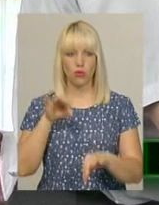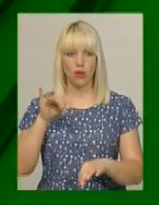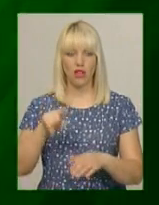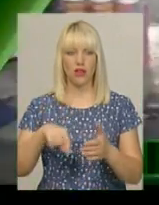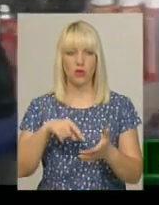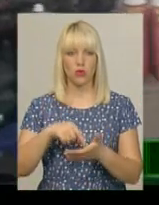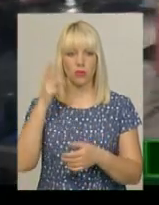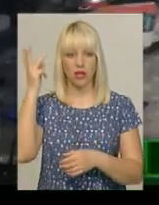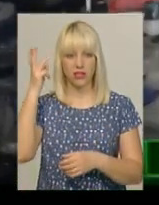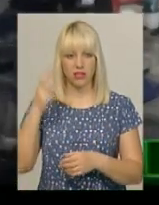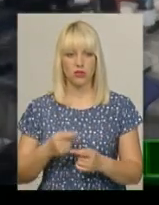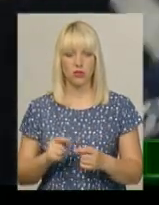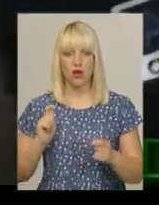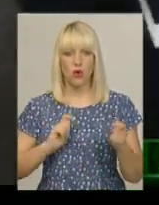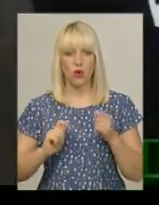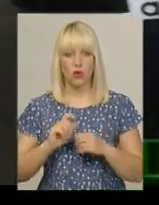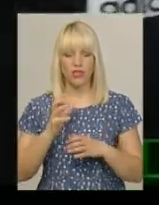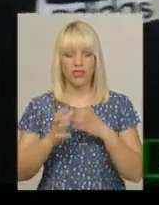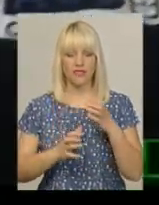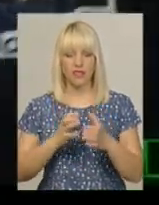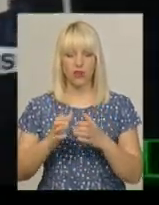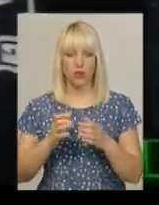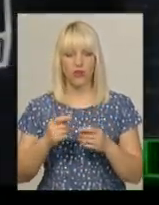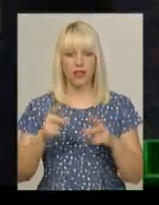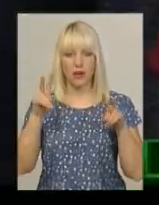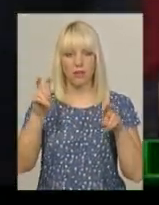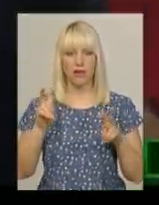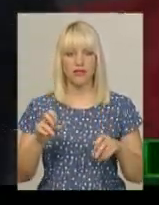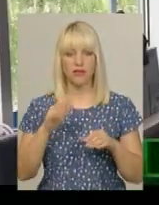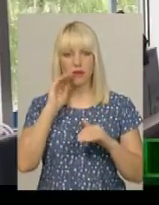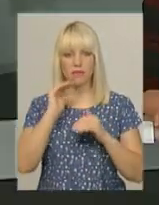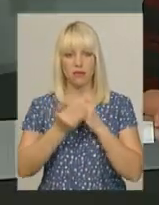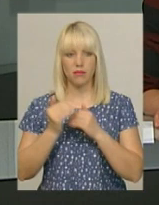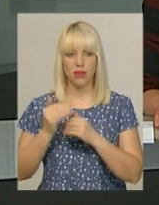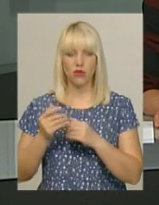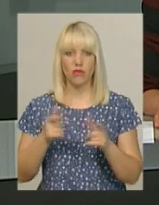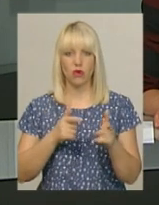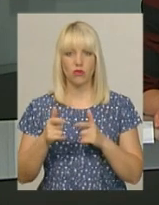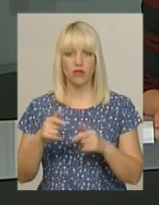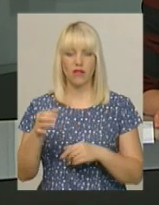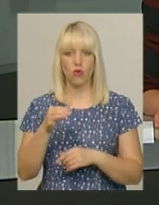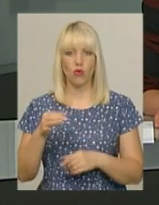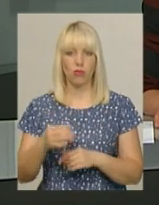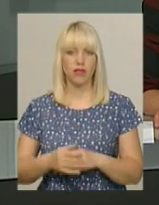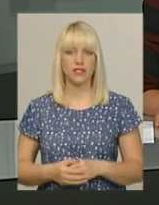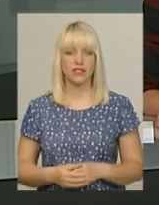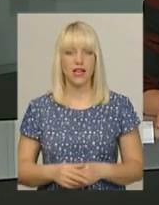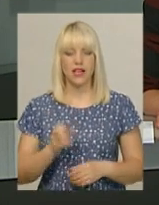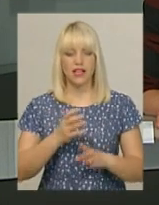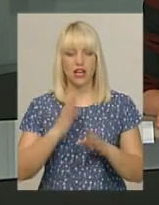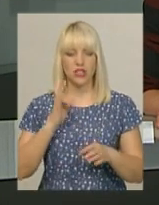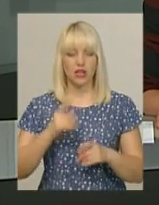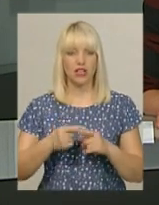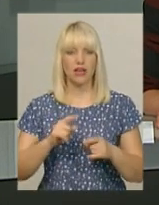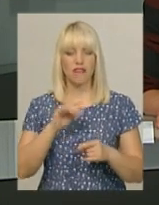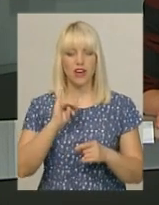Хмельницькому. Одяг світових брендів підпільно виготовляли в області. На чергу у міському відділі